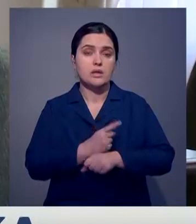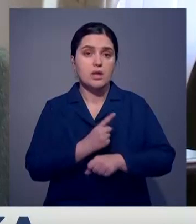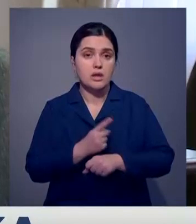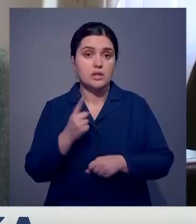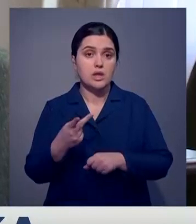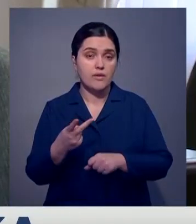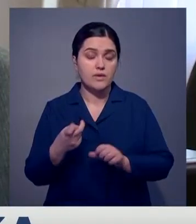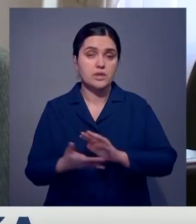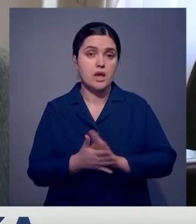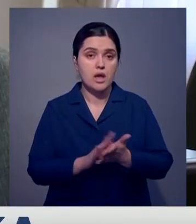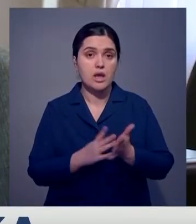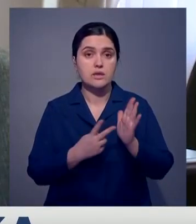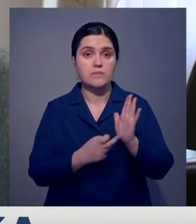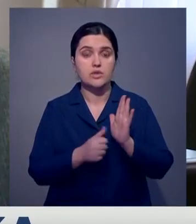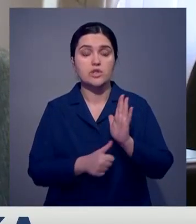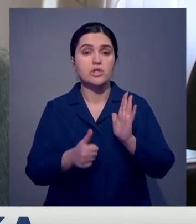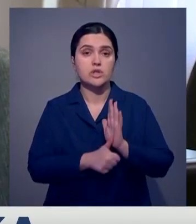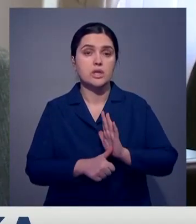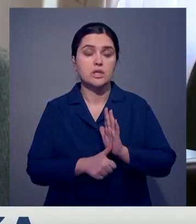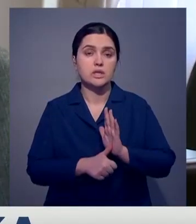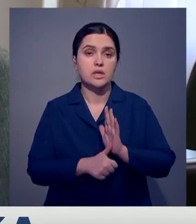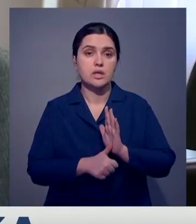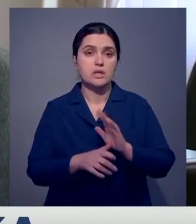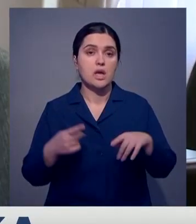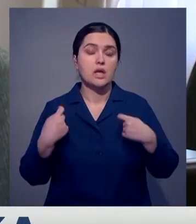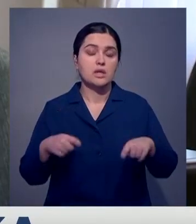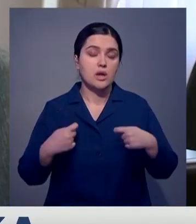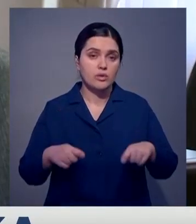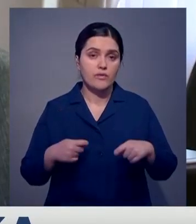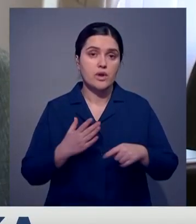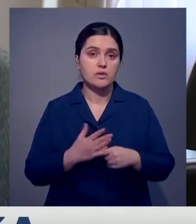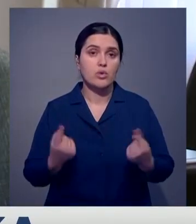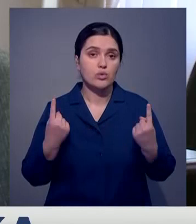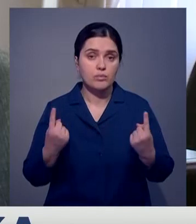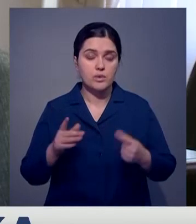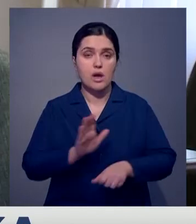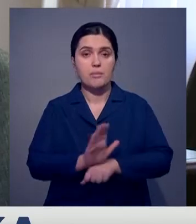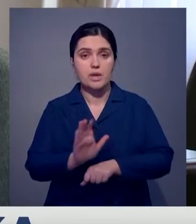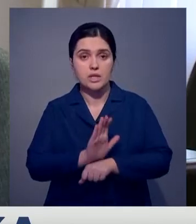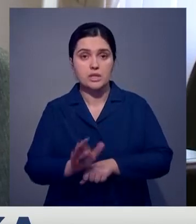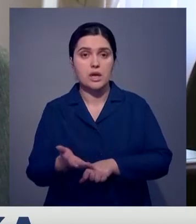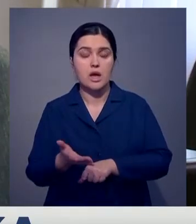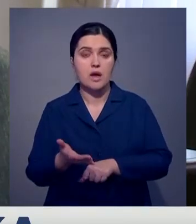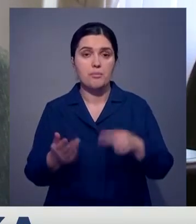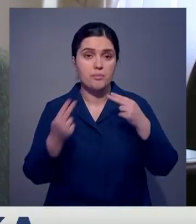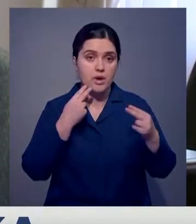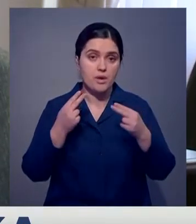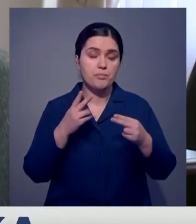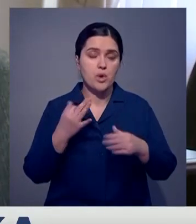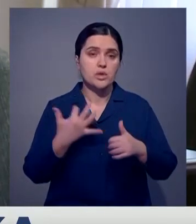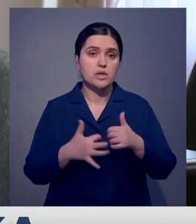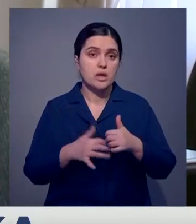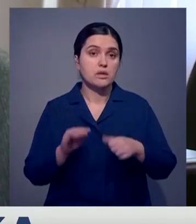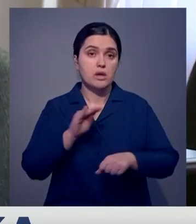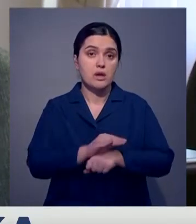заключено. 766 договоров с торговыми сетями, с крупными производительными продукциями. О минимальной